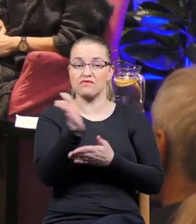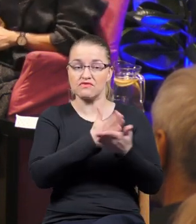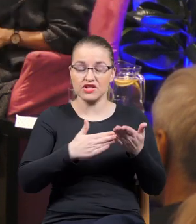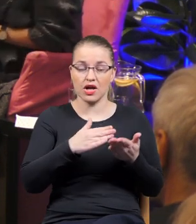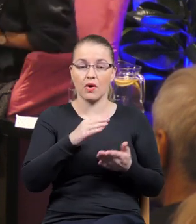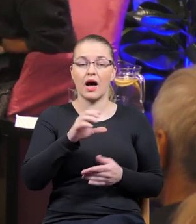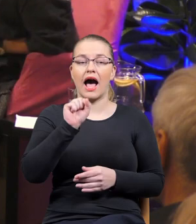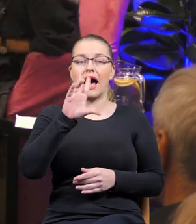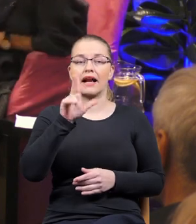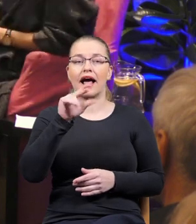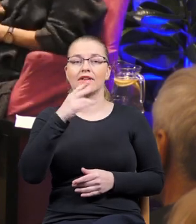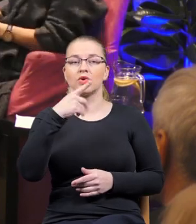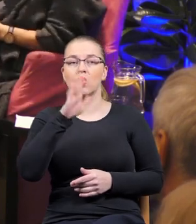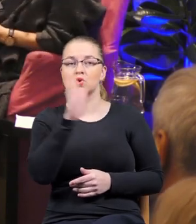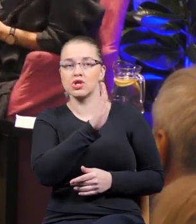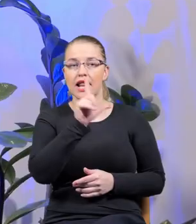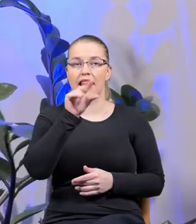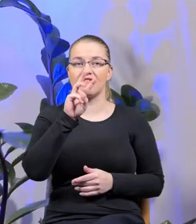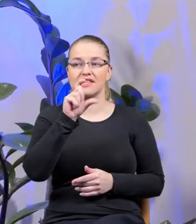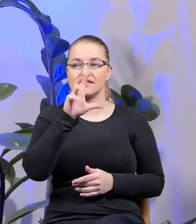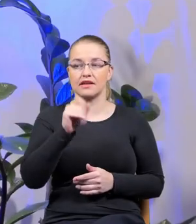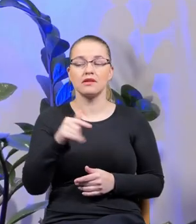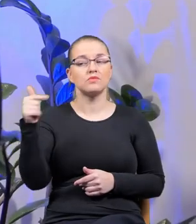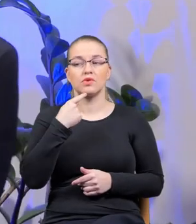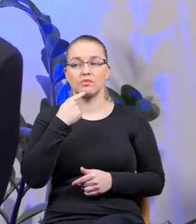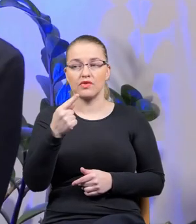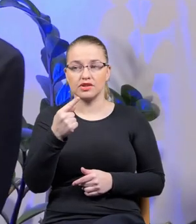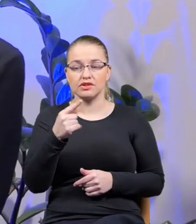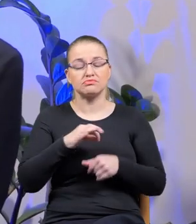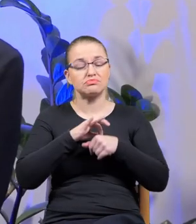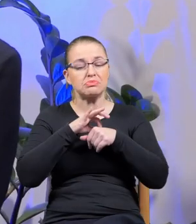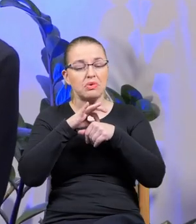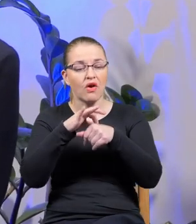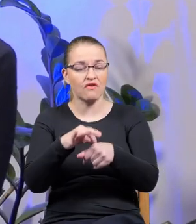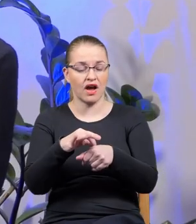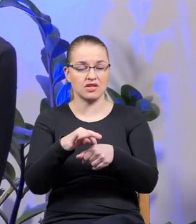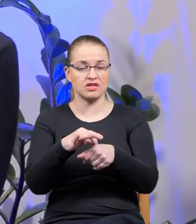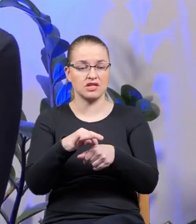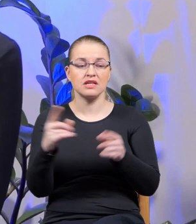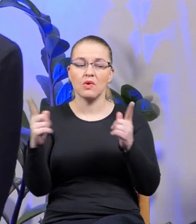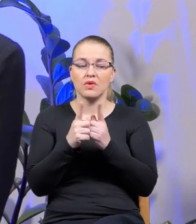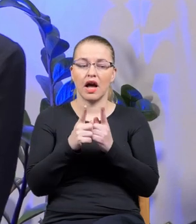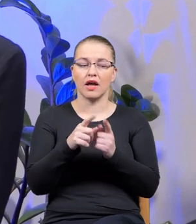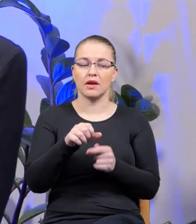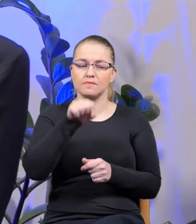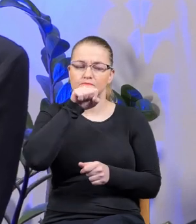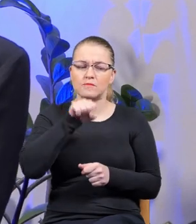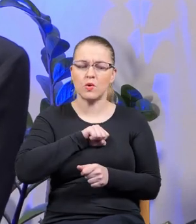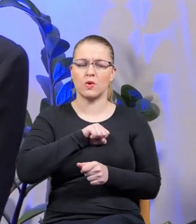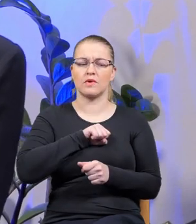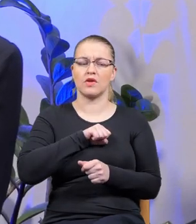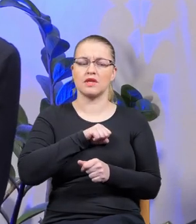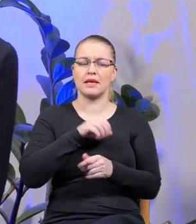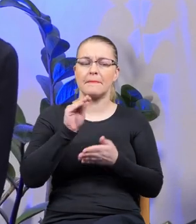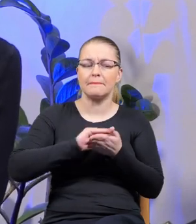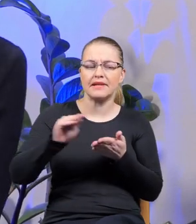Ja muszę powiedzieć, że prowadzenie spotkania z ulubionym pisarzem to zawsze jest wielka przyjemność, ale